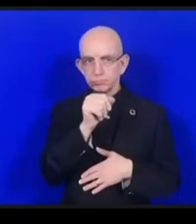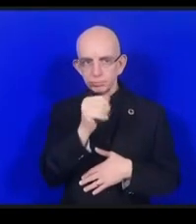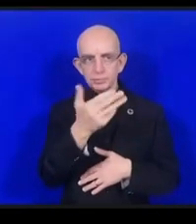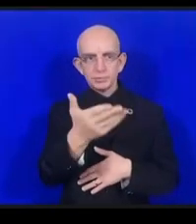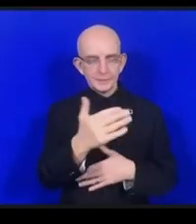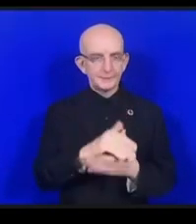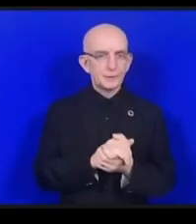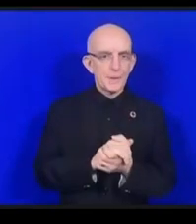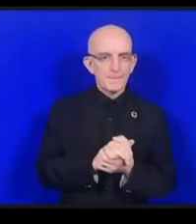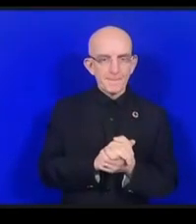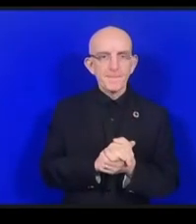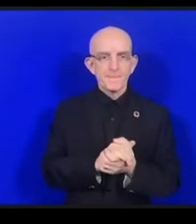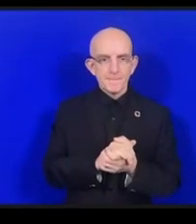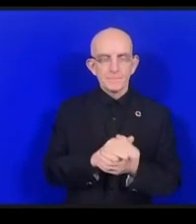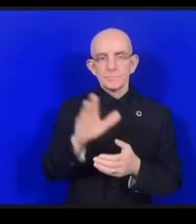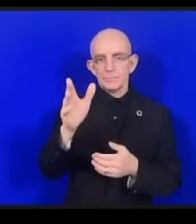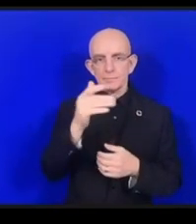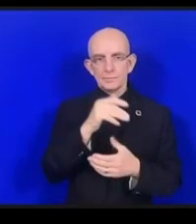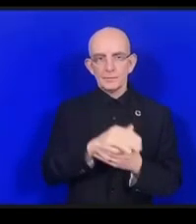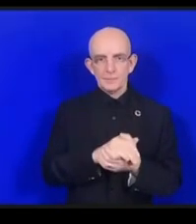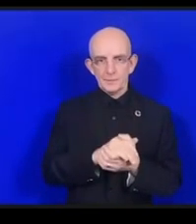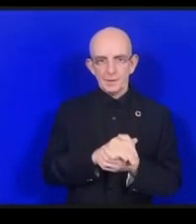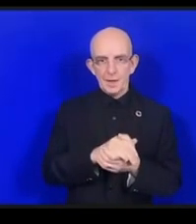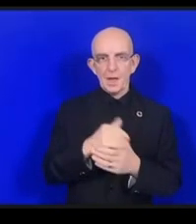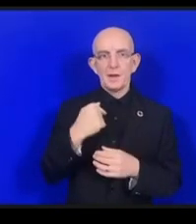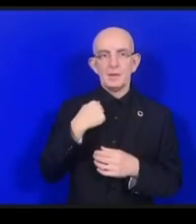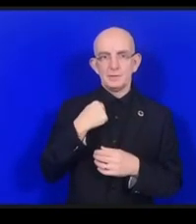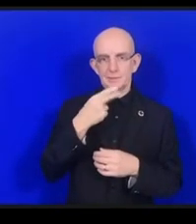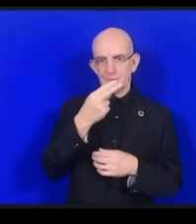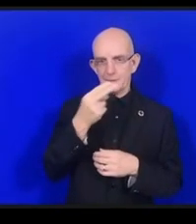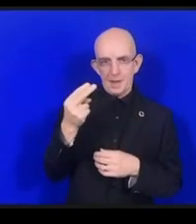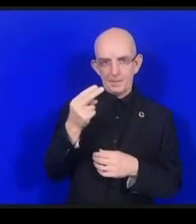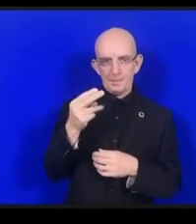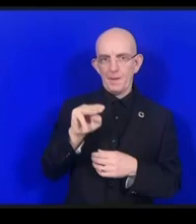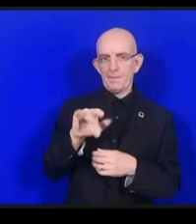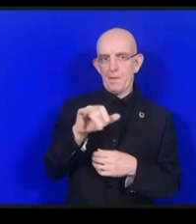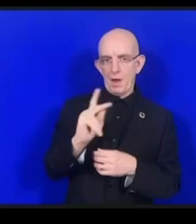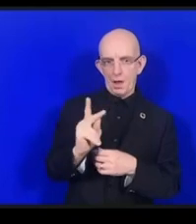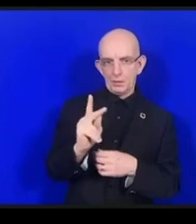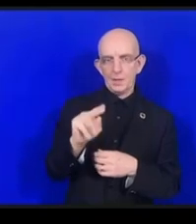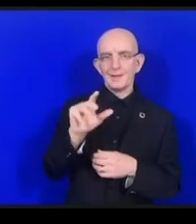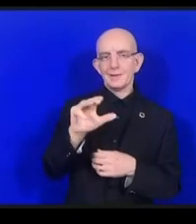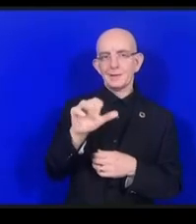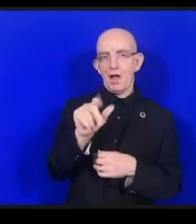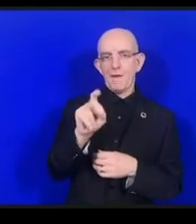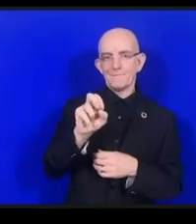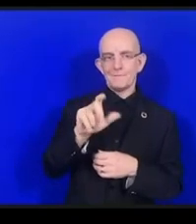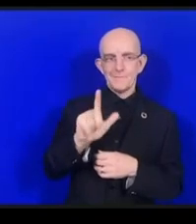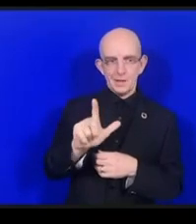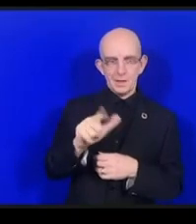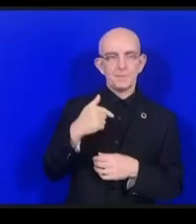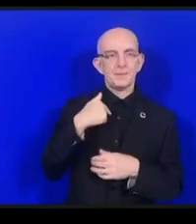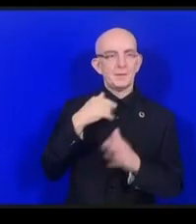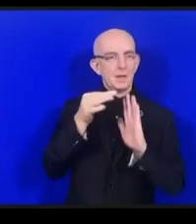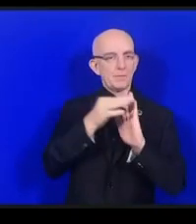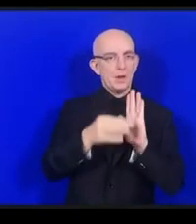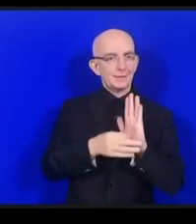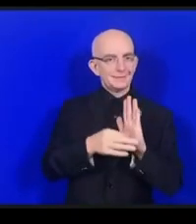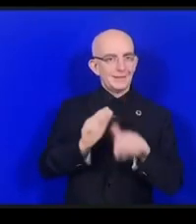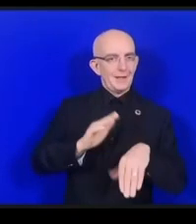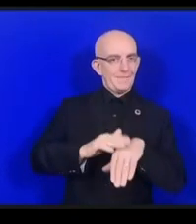マーク・コベルと申しますポリシーアドバイザーとしてIS-3Cで働いておりますこれはダイナミックなコアリッションです